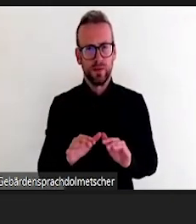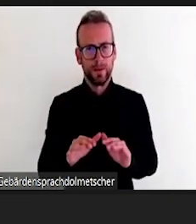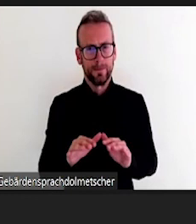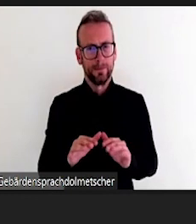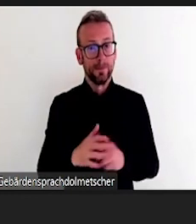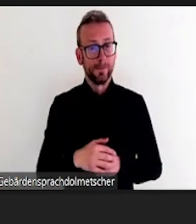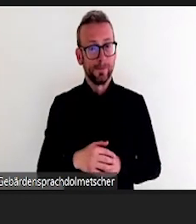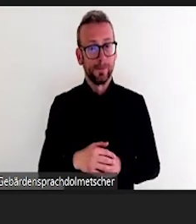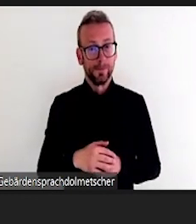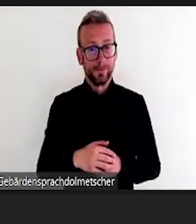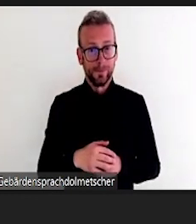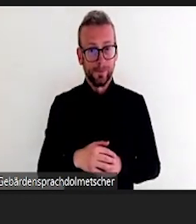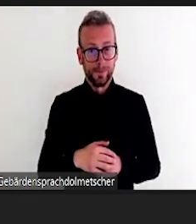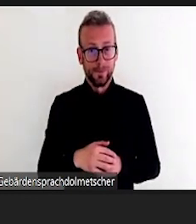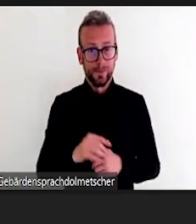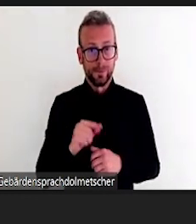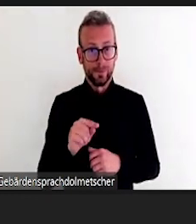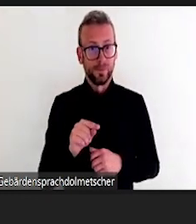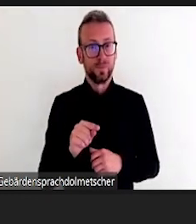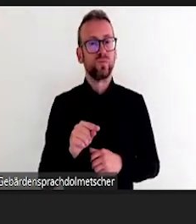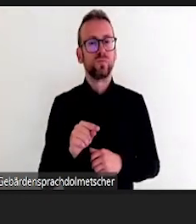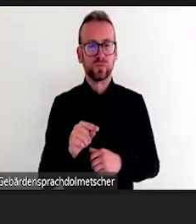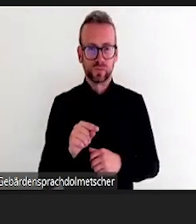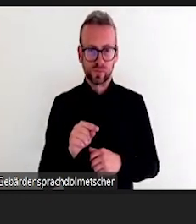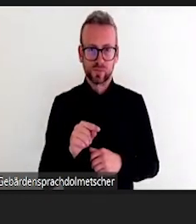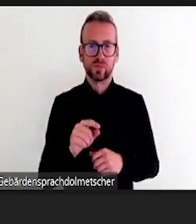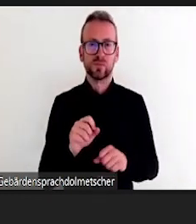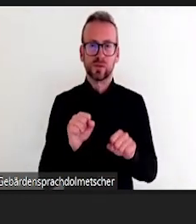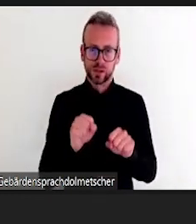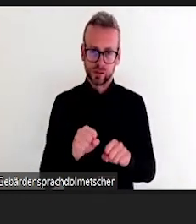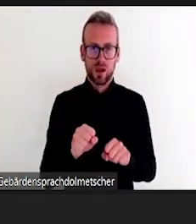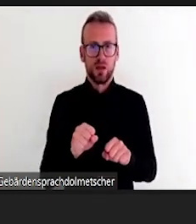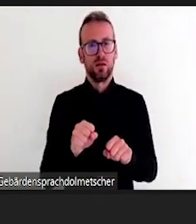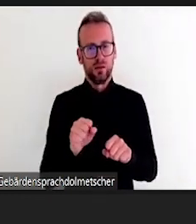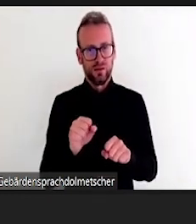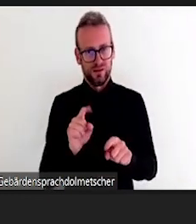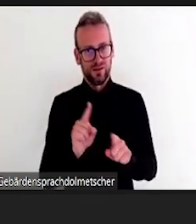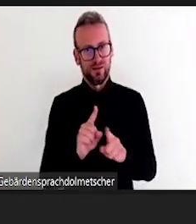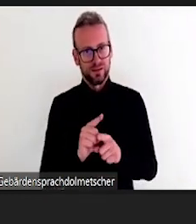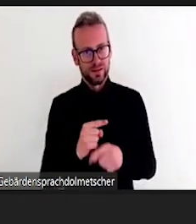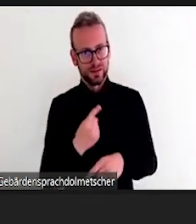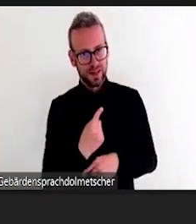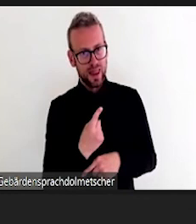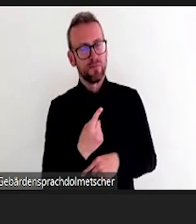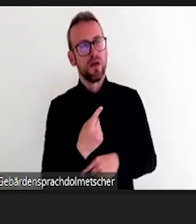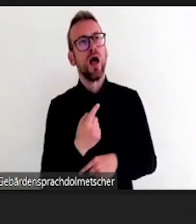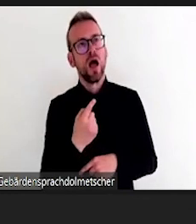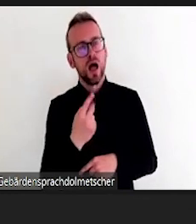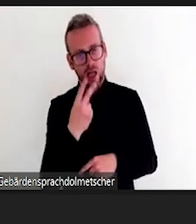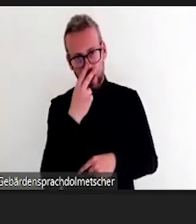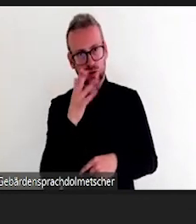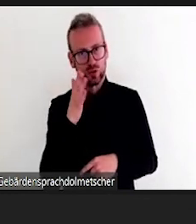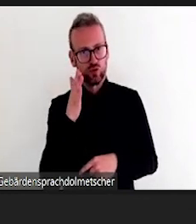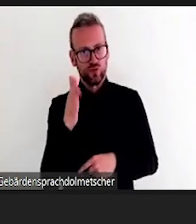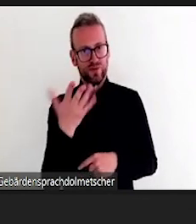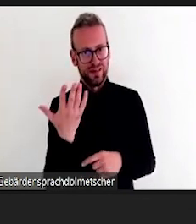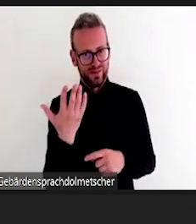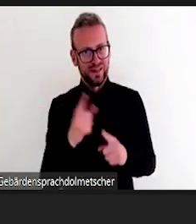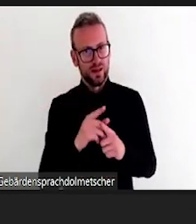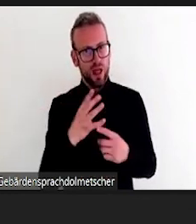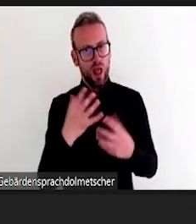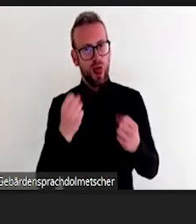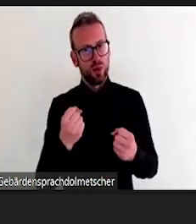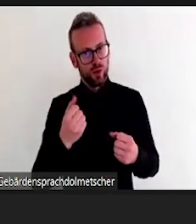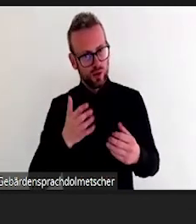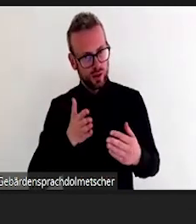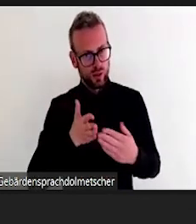im nächsten Semester vertiefen, ob man diesen Zettel dann im nächsten Semester nochmal auspackt oder wiederfindet, das ist ja oft das Problem. Wenn es eine